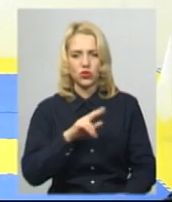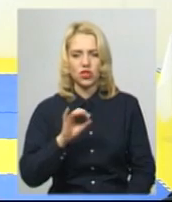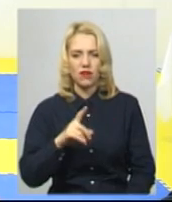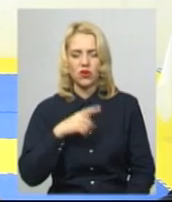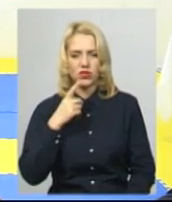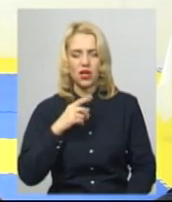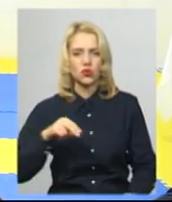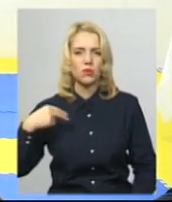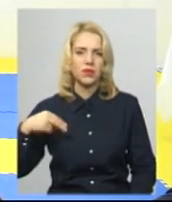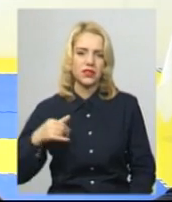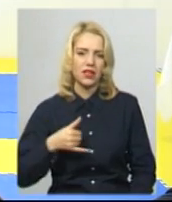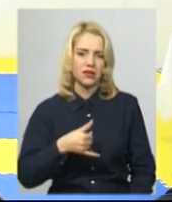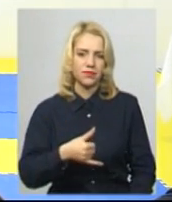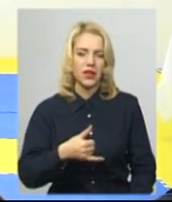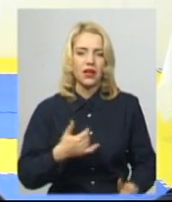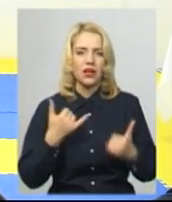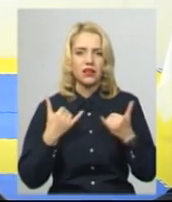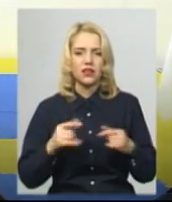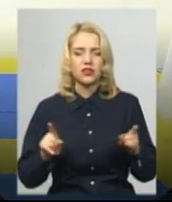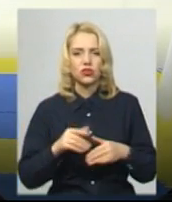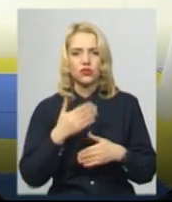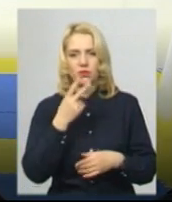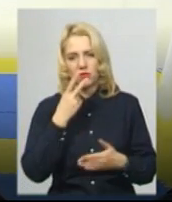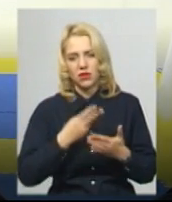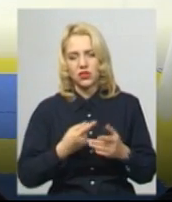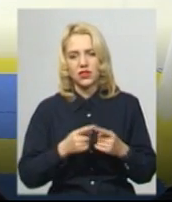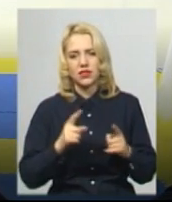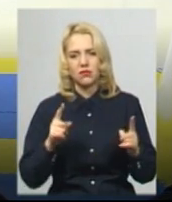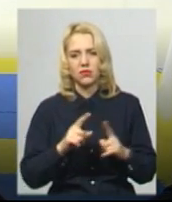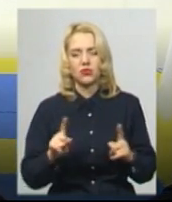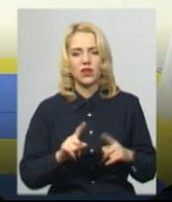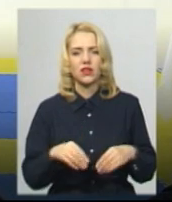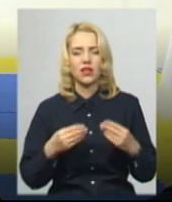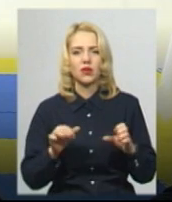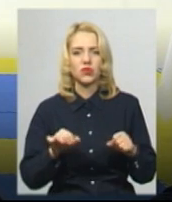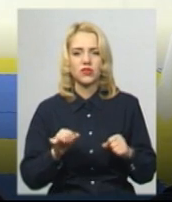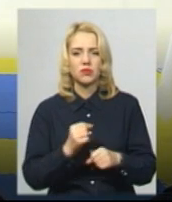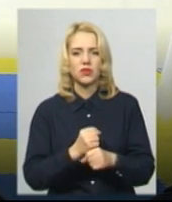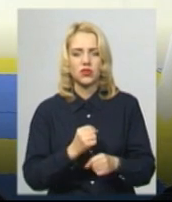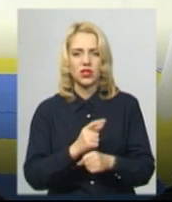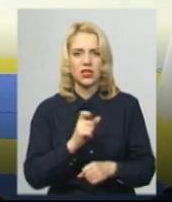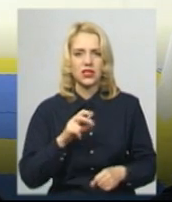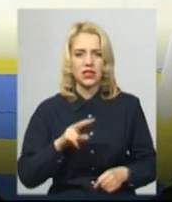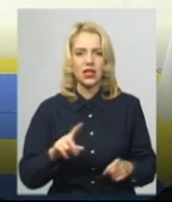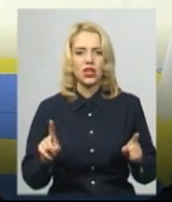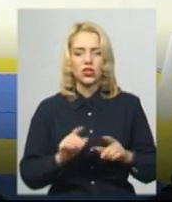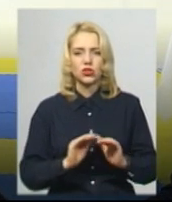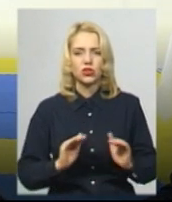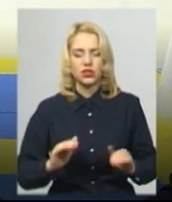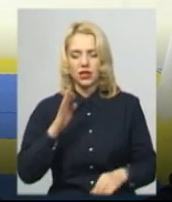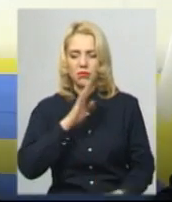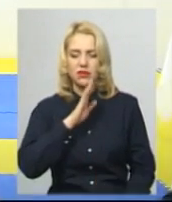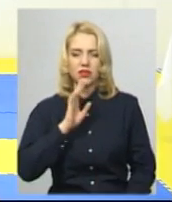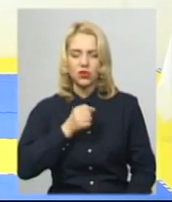-джитсу Ростислав Рибак. Наразі те, що ви сьогодні побачили, це той мінімум, який дає можливість працювати залишу, що вже діти, батьки,